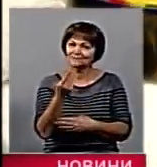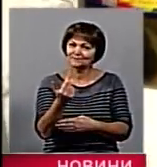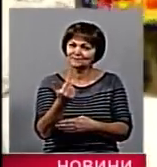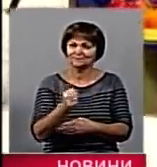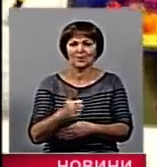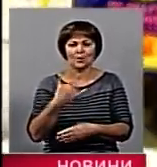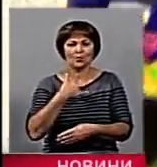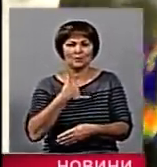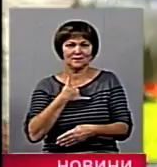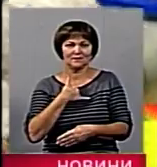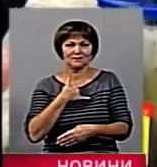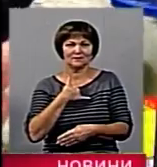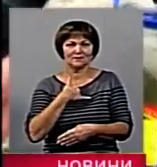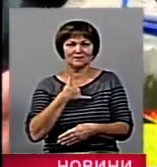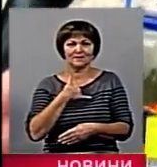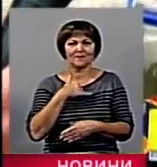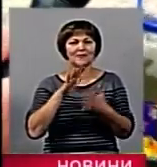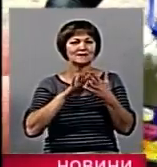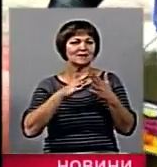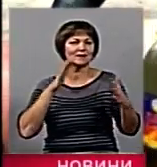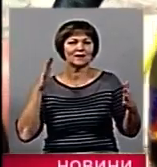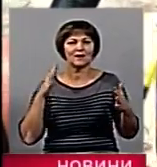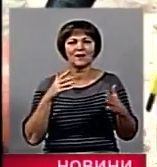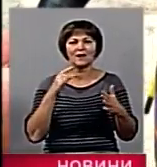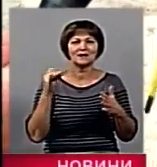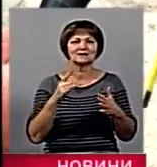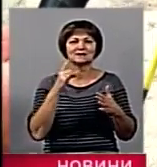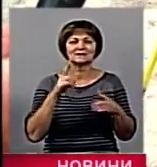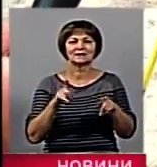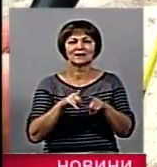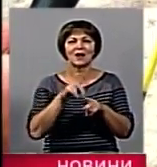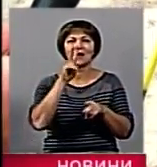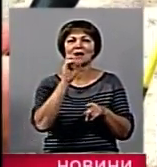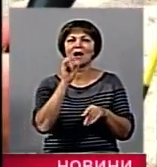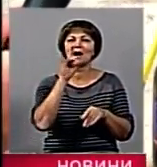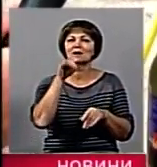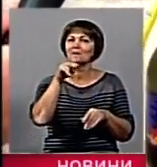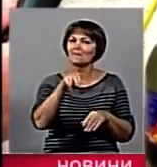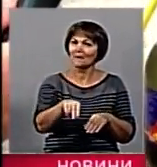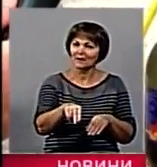У мене один зіркаєний карп і